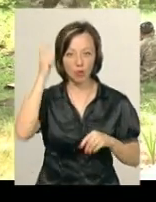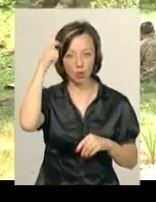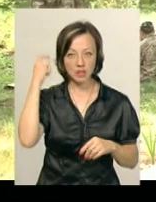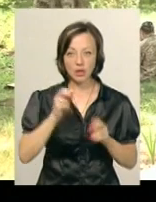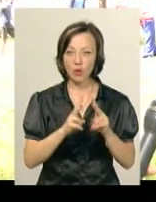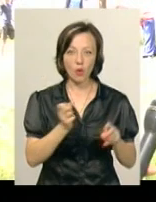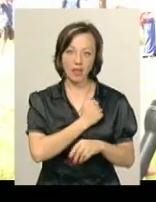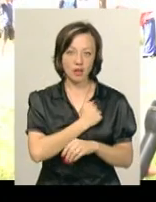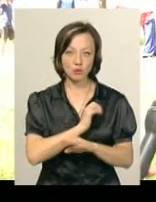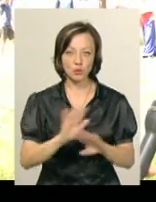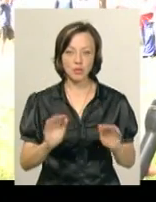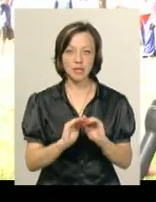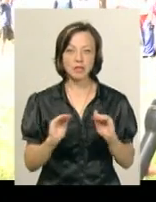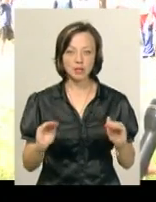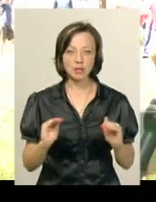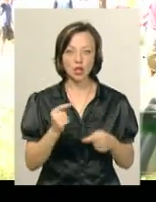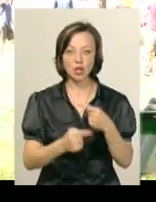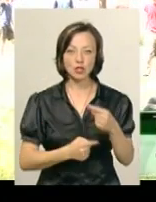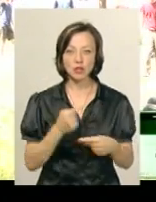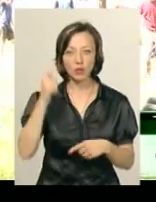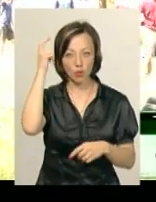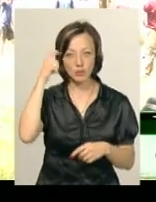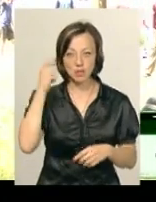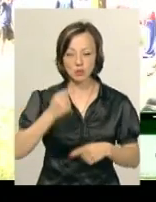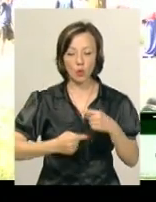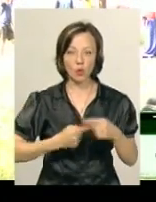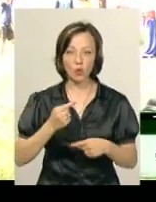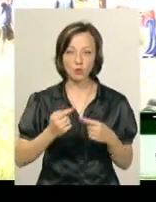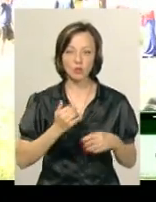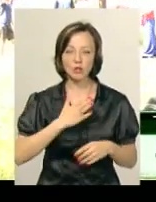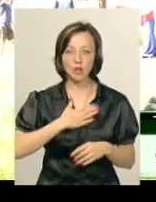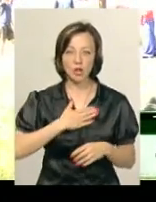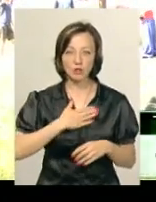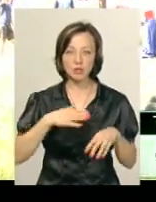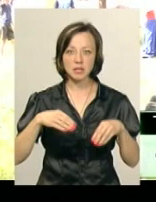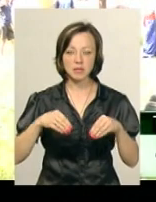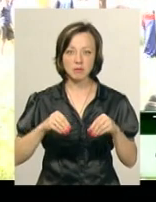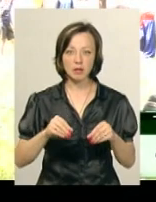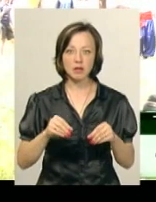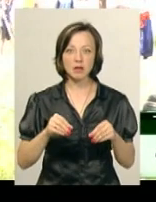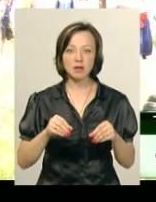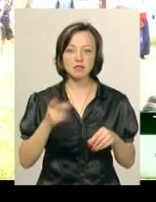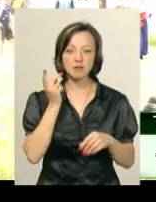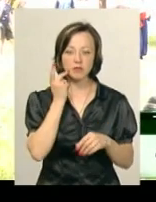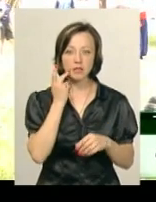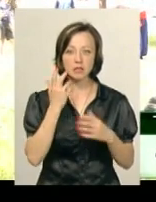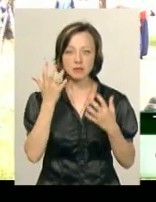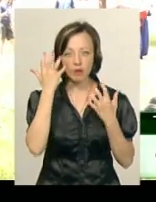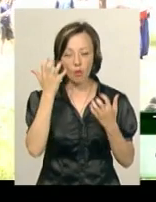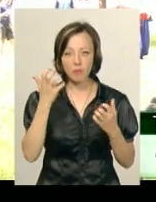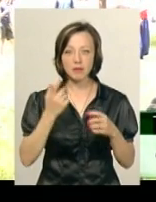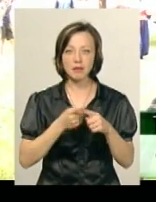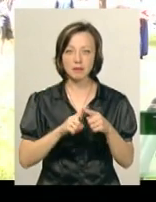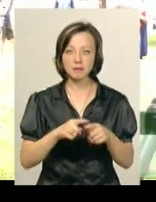нікого не шкодують. Діти, нащадки козацького роду, нашої землі, вони завжди з захопленням